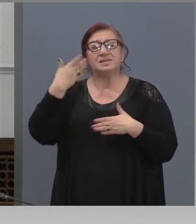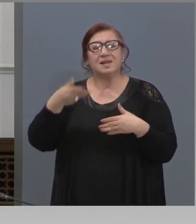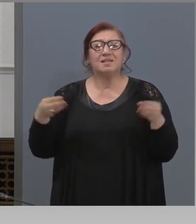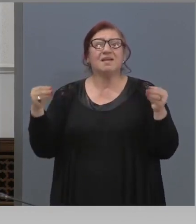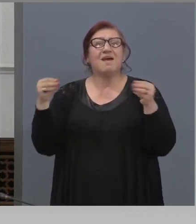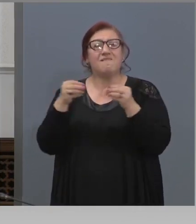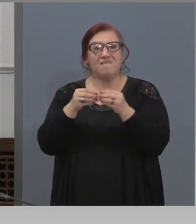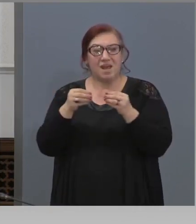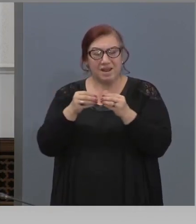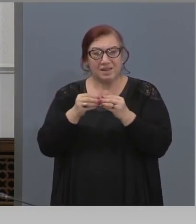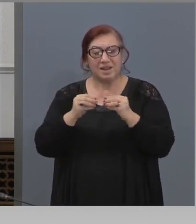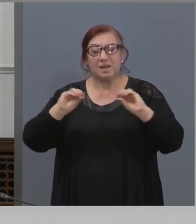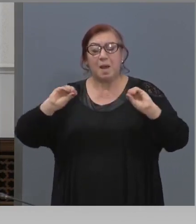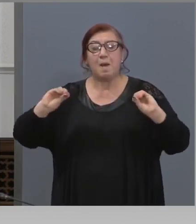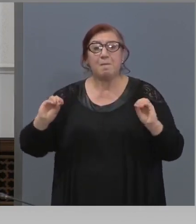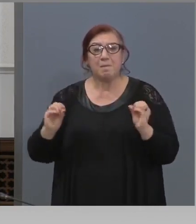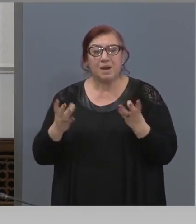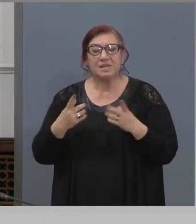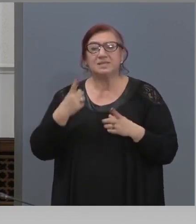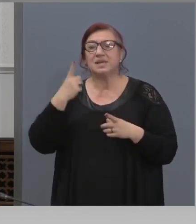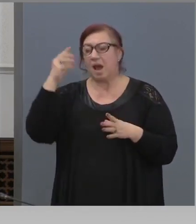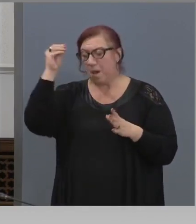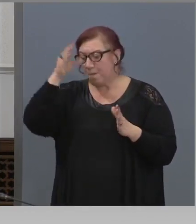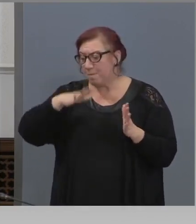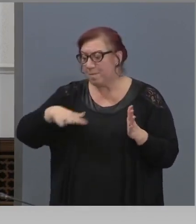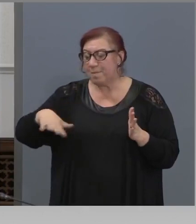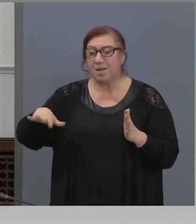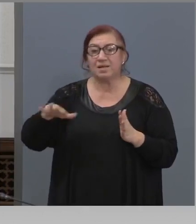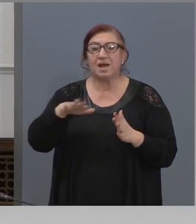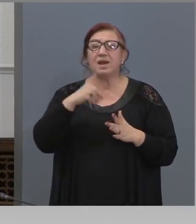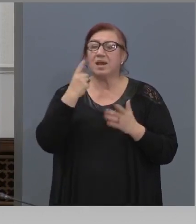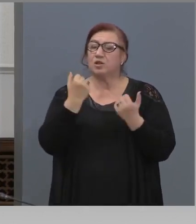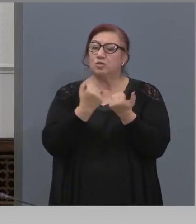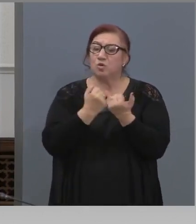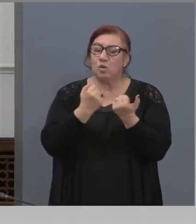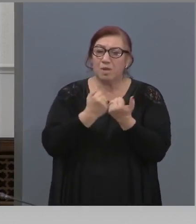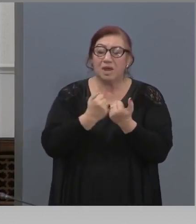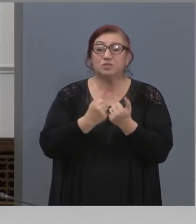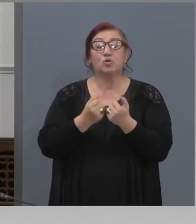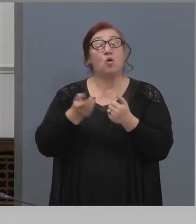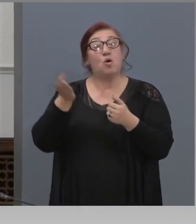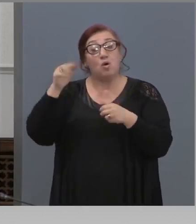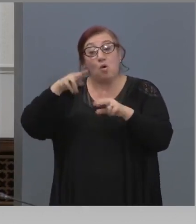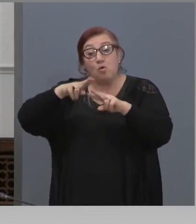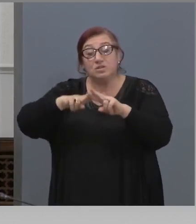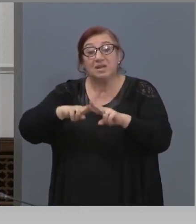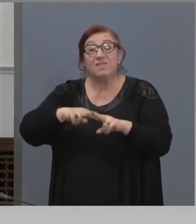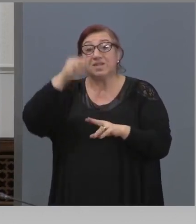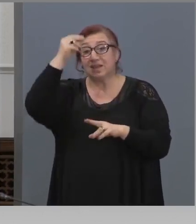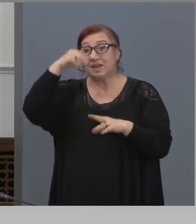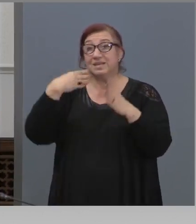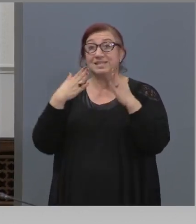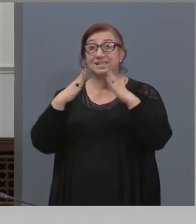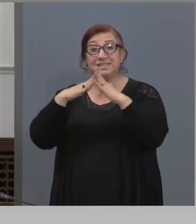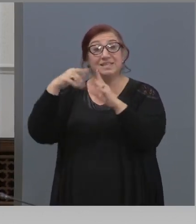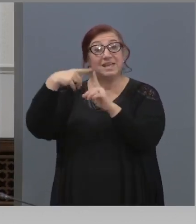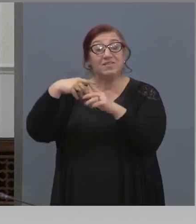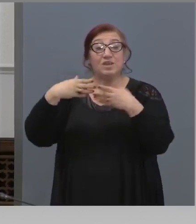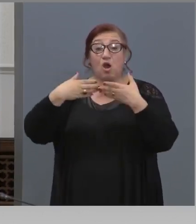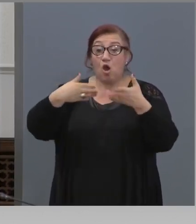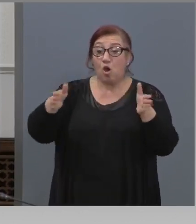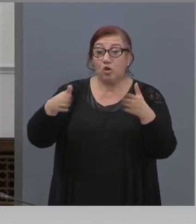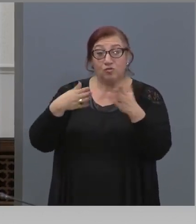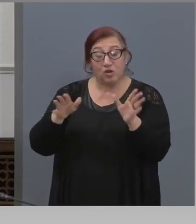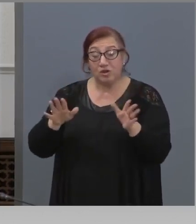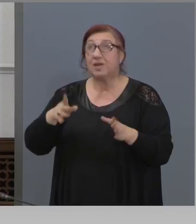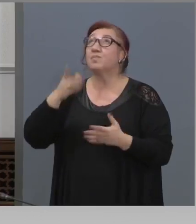че България е една от немногото страни, където не са затворени църквите, госпо ще помогне и у нас ще бъде, може би, една от първите